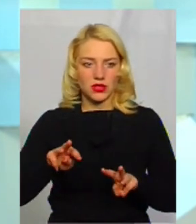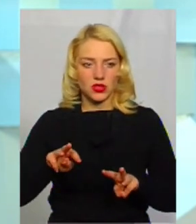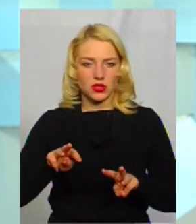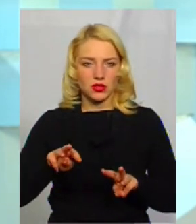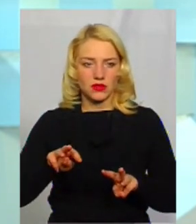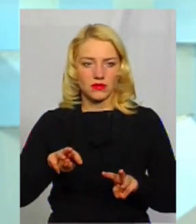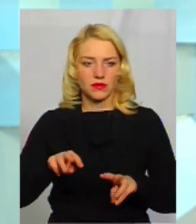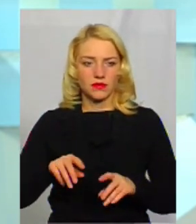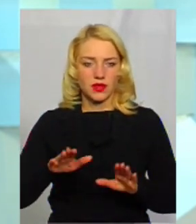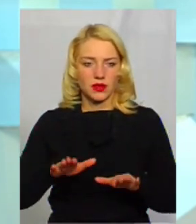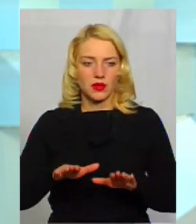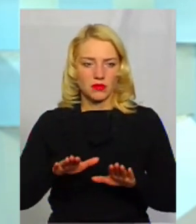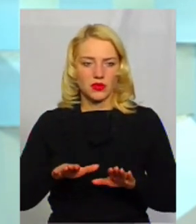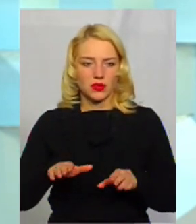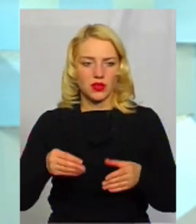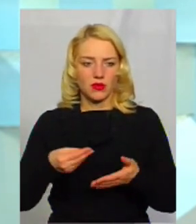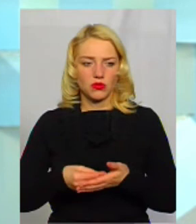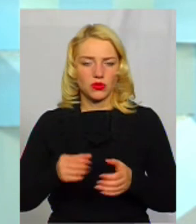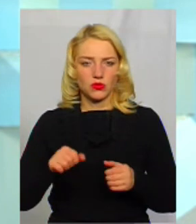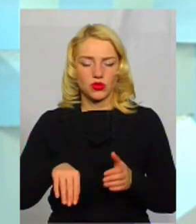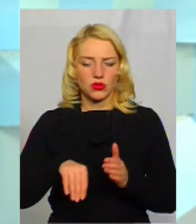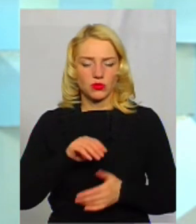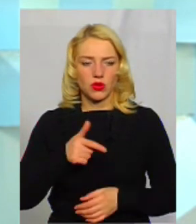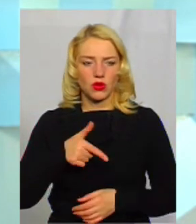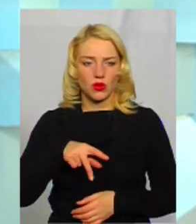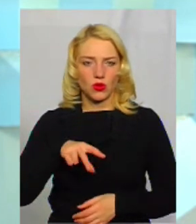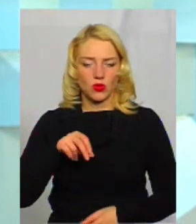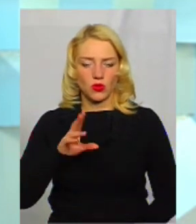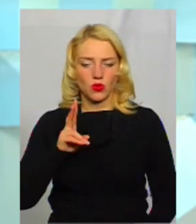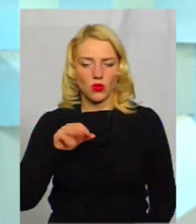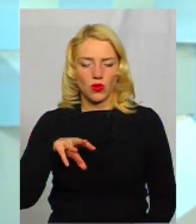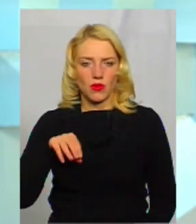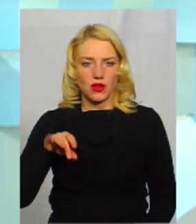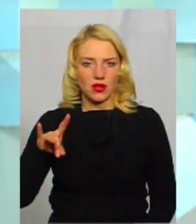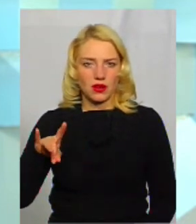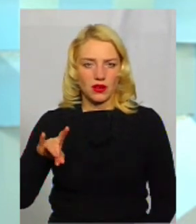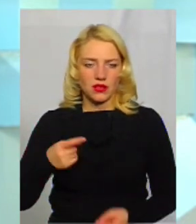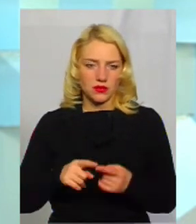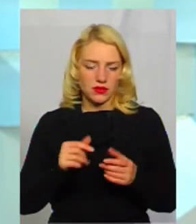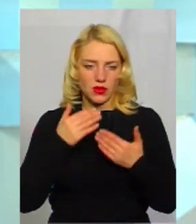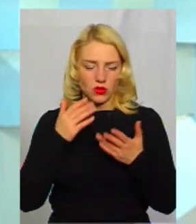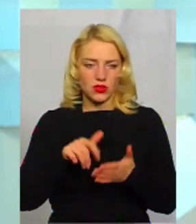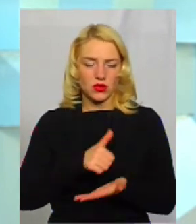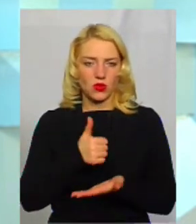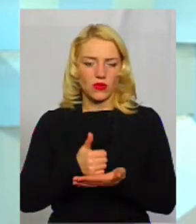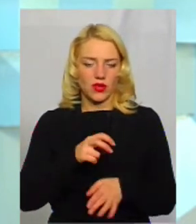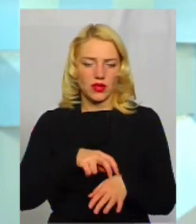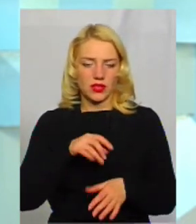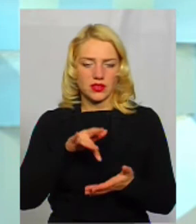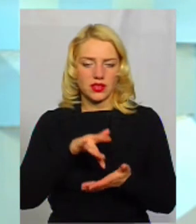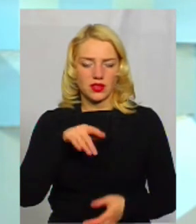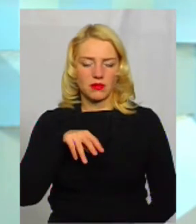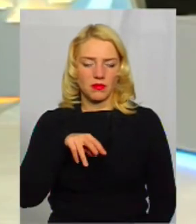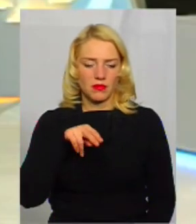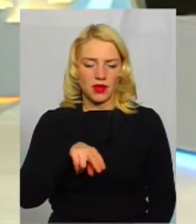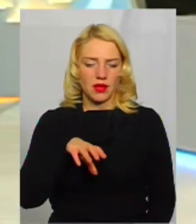в принципі, з місцевого бюджету можна закупити вам глюкометри. Зверніться, будь ласка, до головного лікаря центру ПМСД.